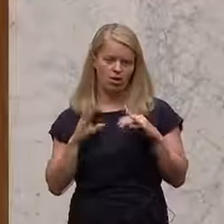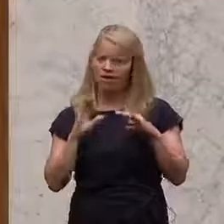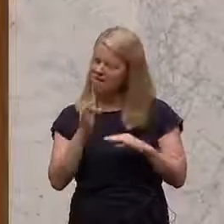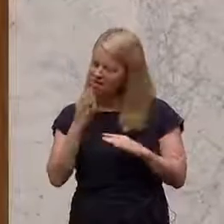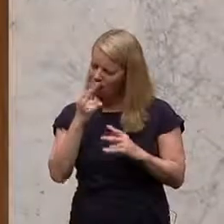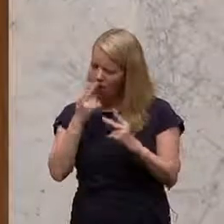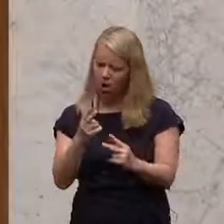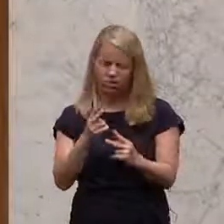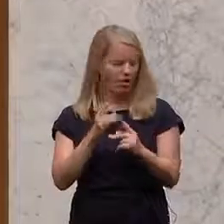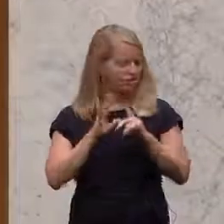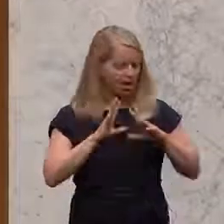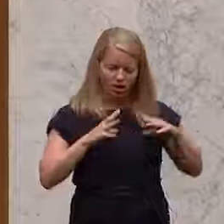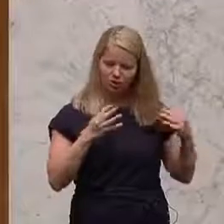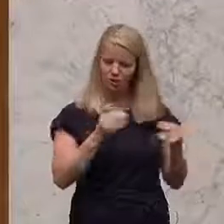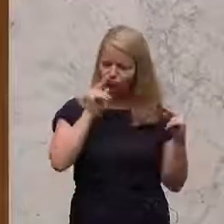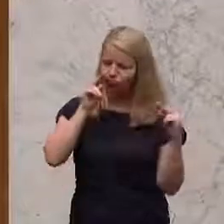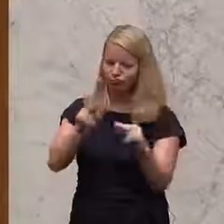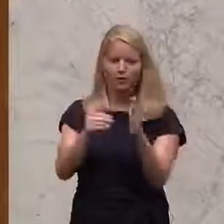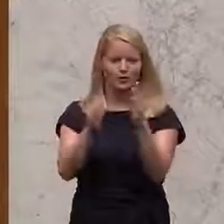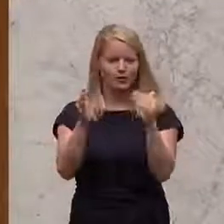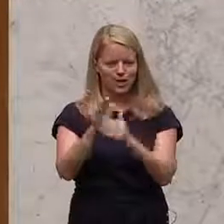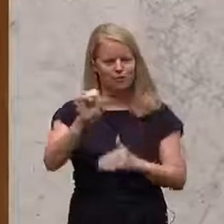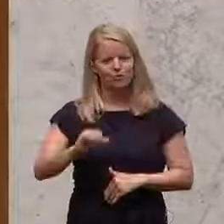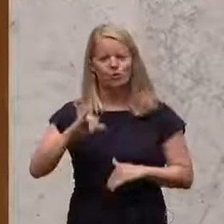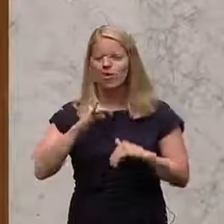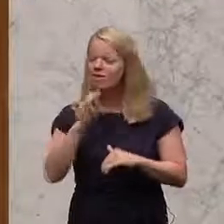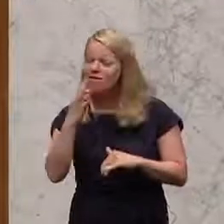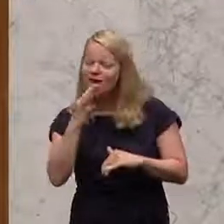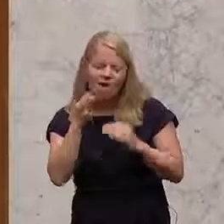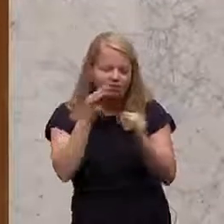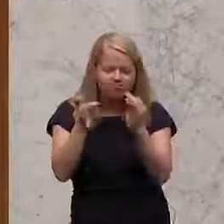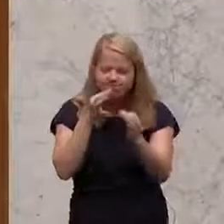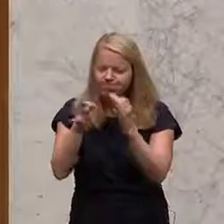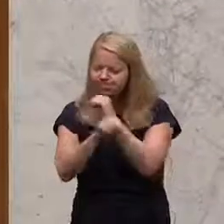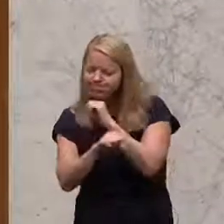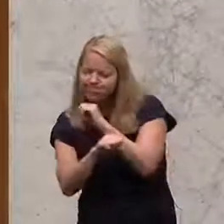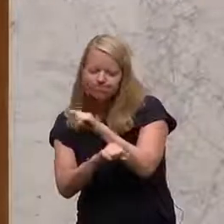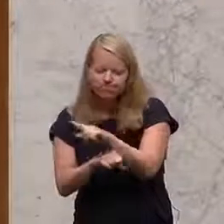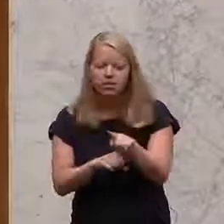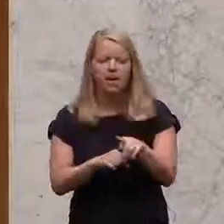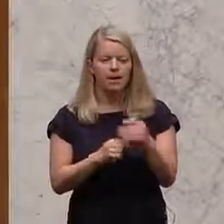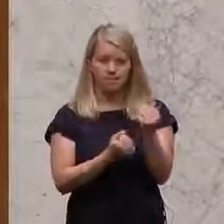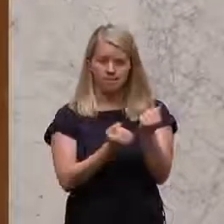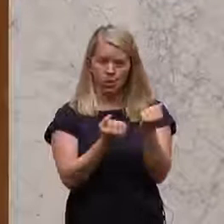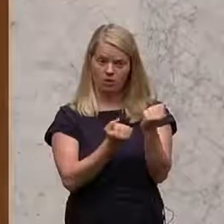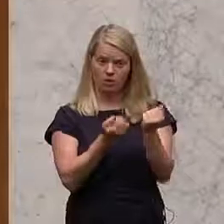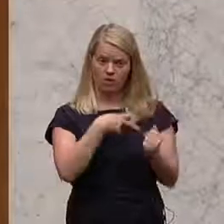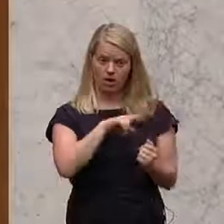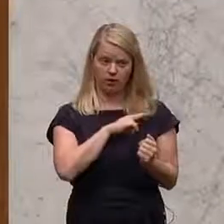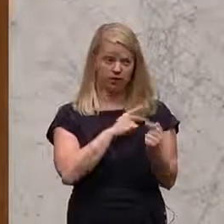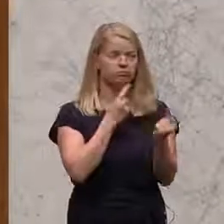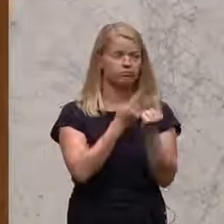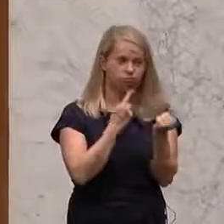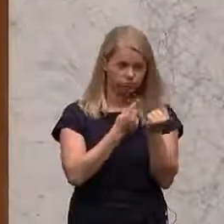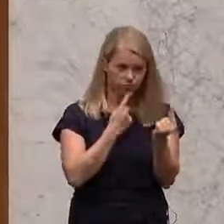Delegationen in Südtirol, um das System dort zu studieren. Wir haben gesprochen mit den politisch Verantwortlichen. Wir haben gesprochen mit den